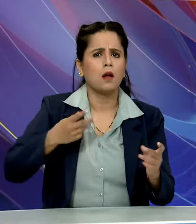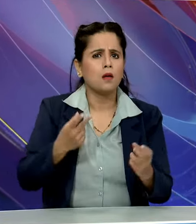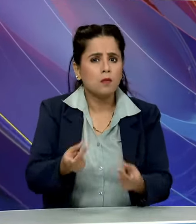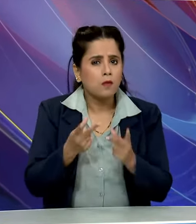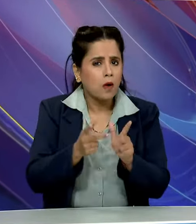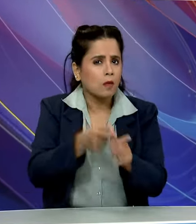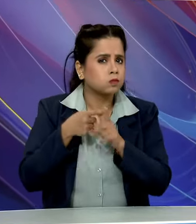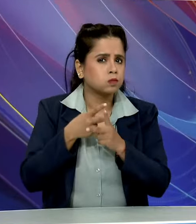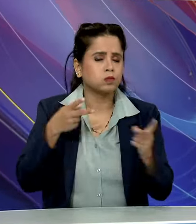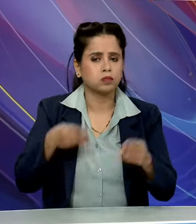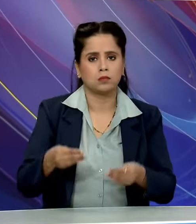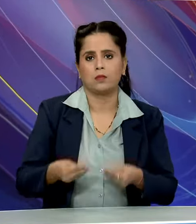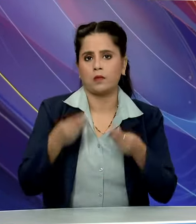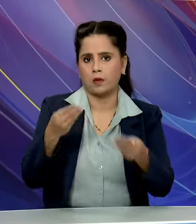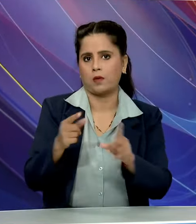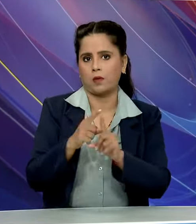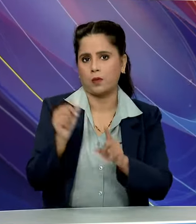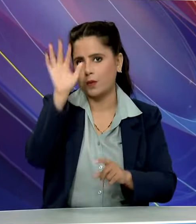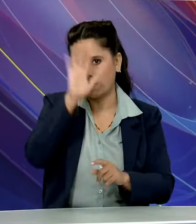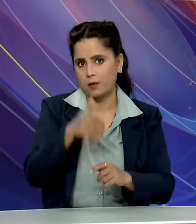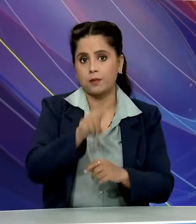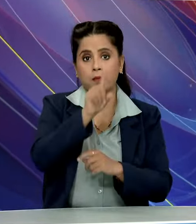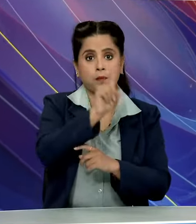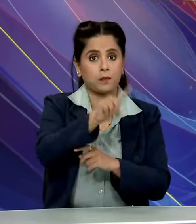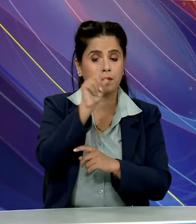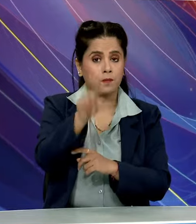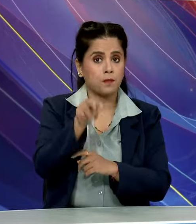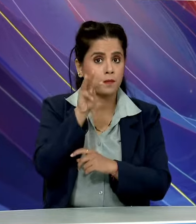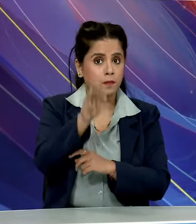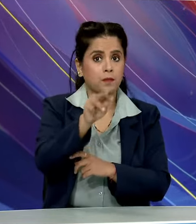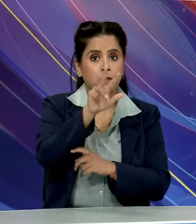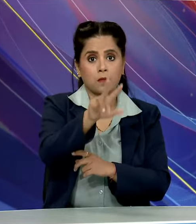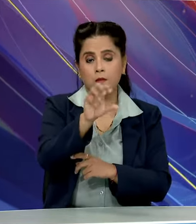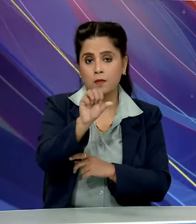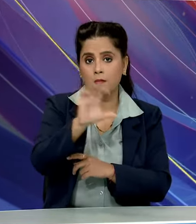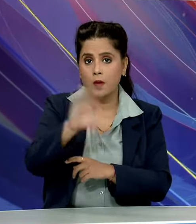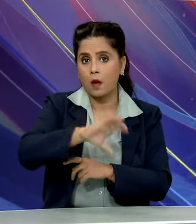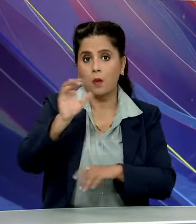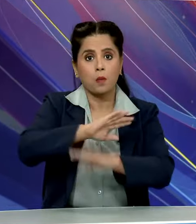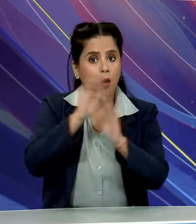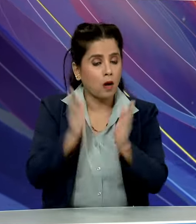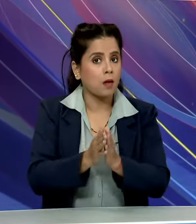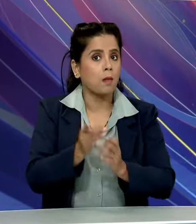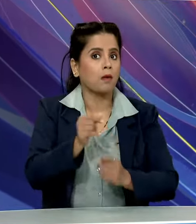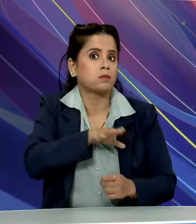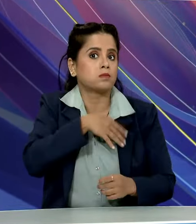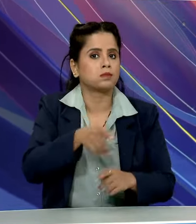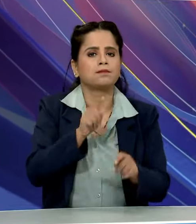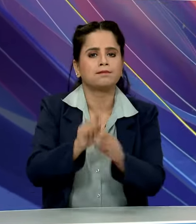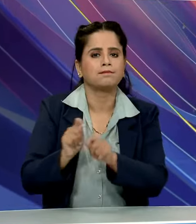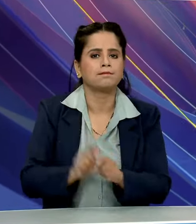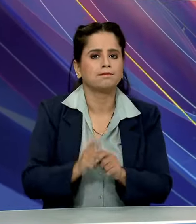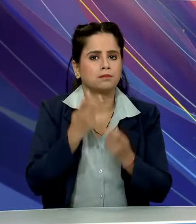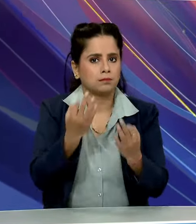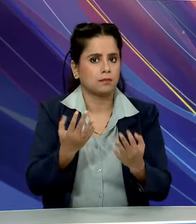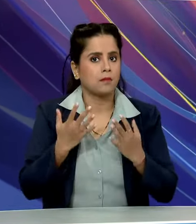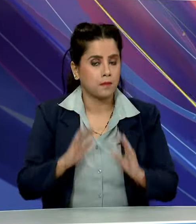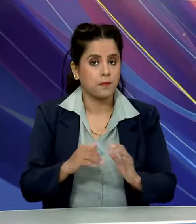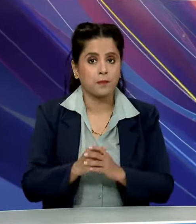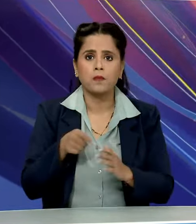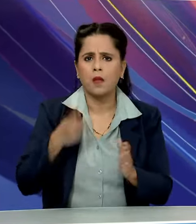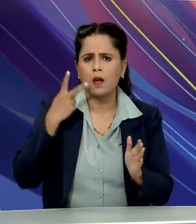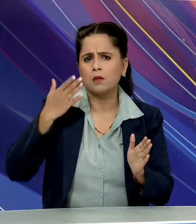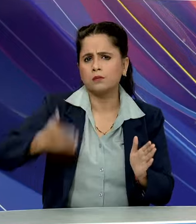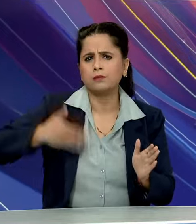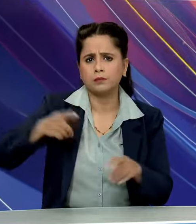को समर्पित किया और इसे लगभग 11,895 करोड रुपई की लागत से विक्सत किया गया है ये